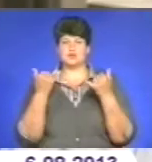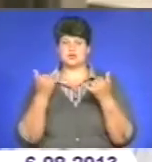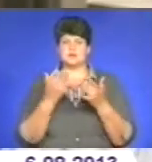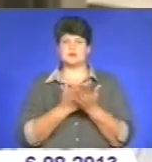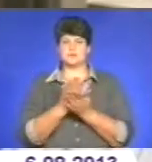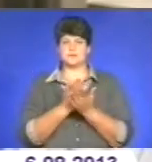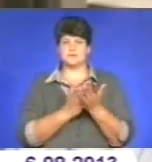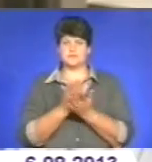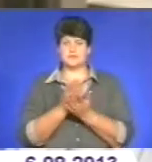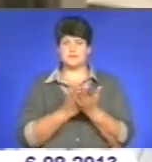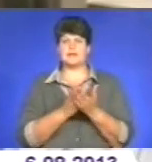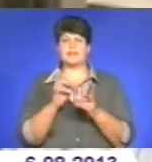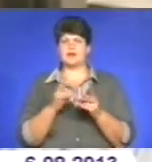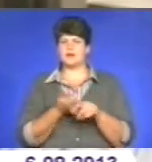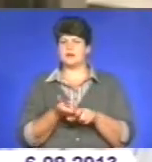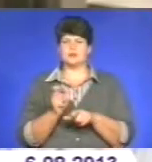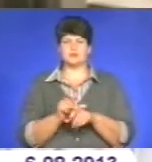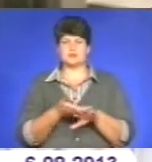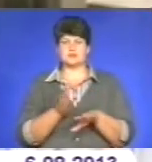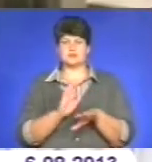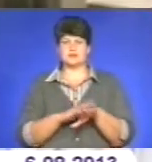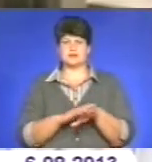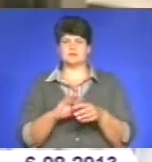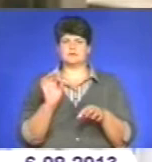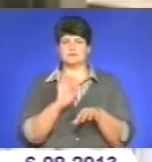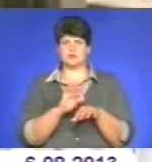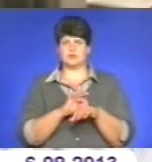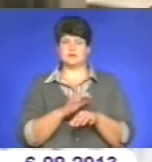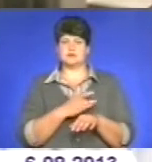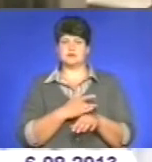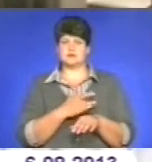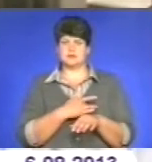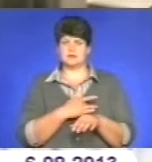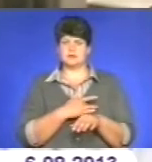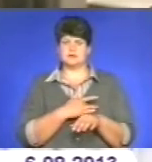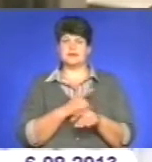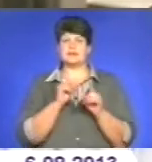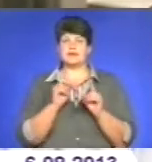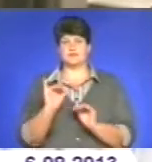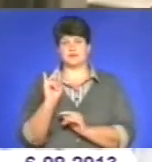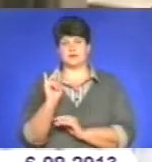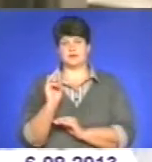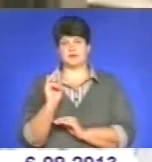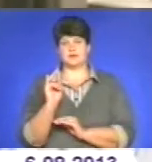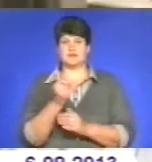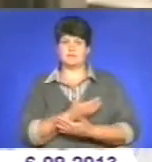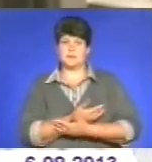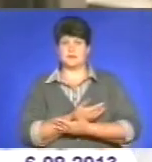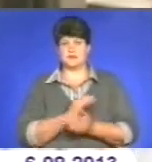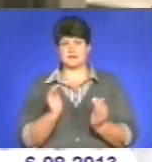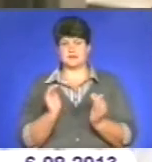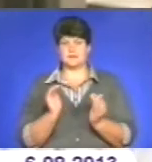втручання при надскладнішій патології серцево-судинної системи. Навіть у малюків фактично не мовляю.